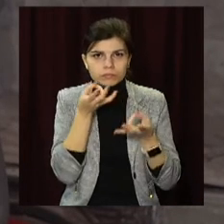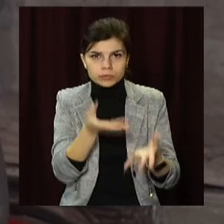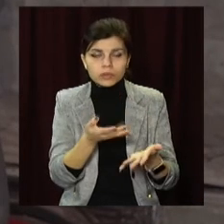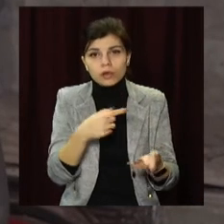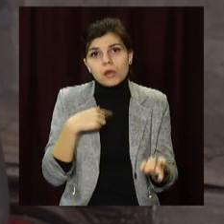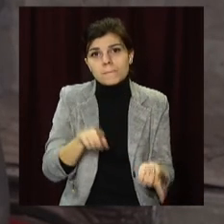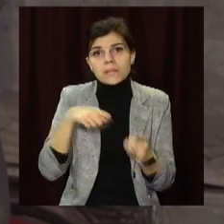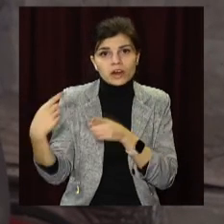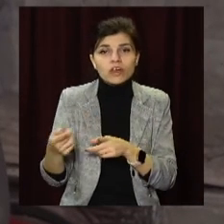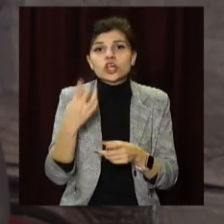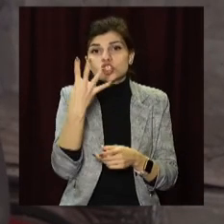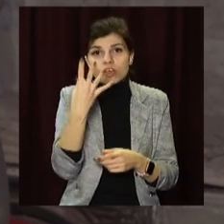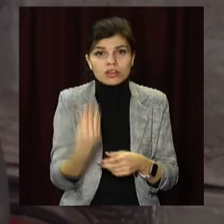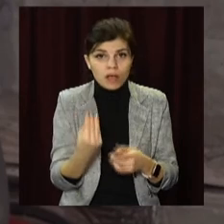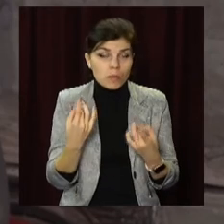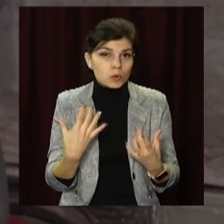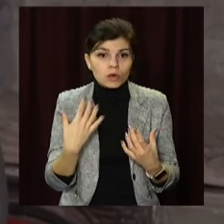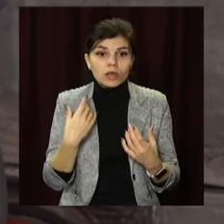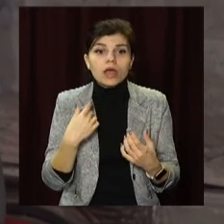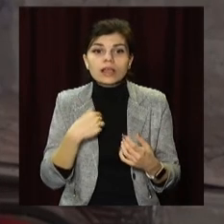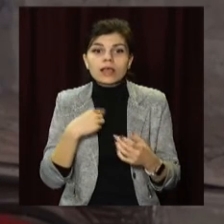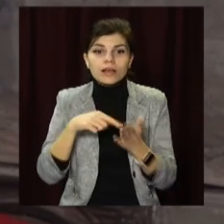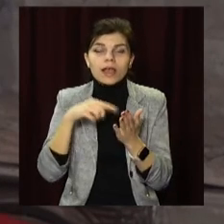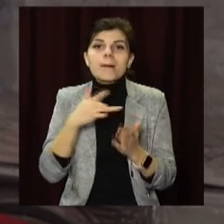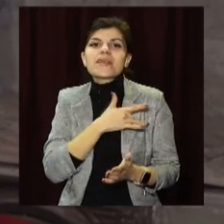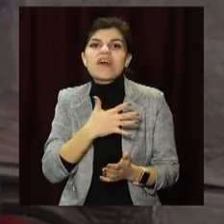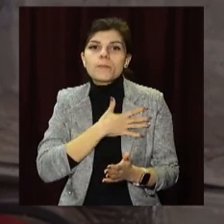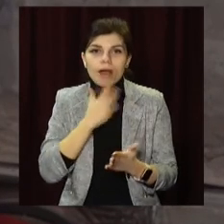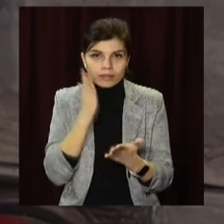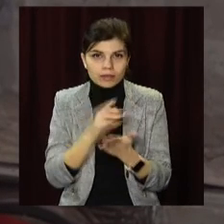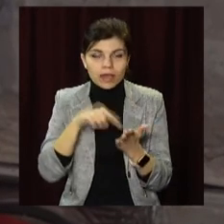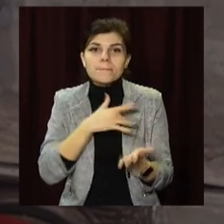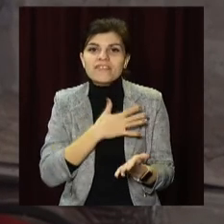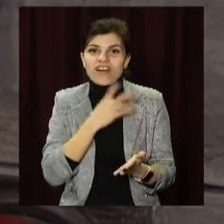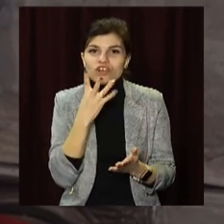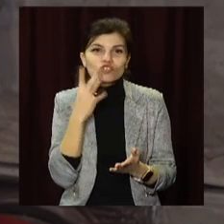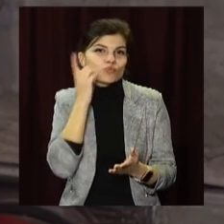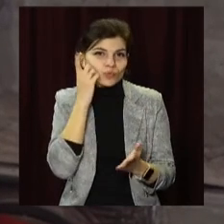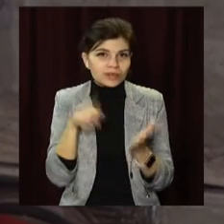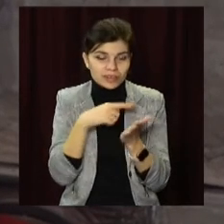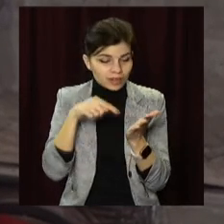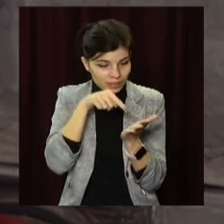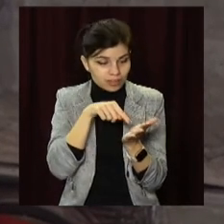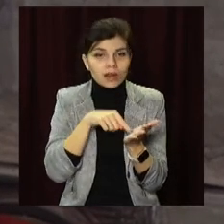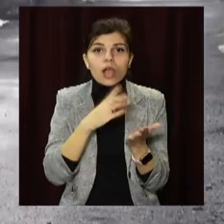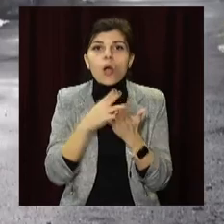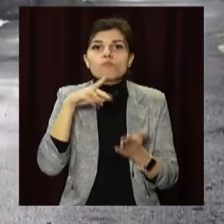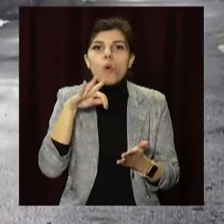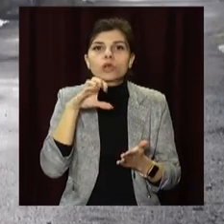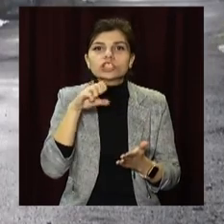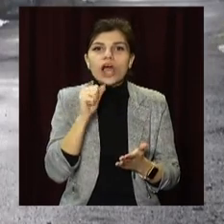Тобто, в приложенні «Приватбанк», «Приват24» нажимаємо кнопочку «Поставщик», міняємо поставщика.